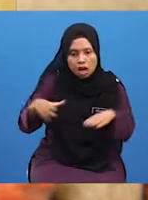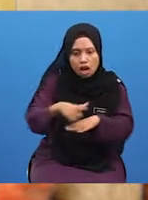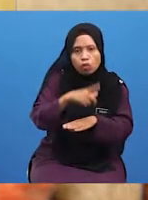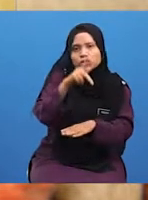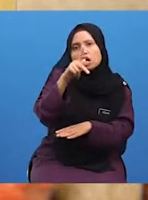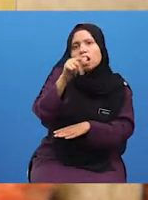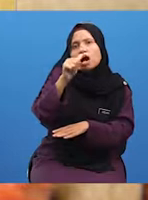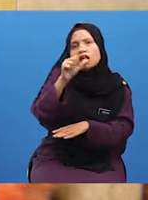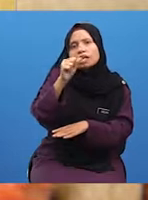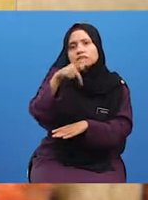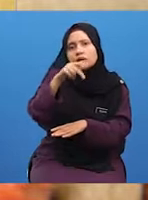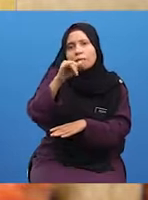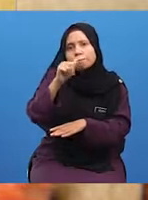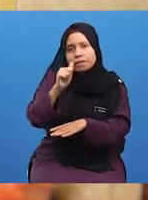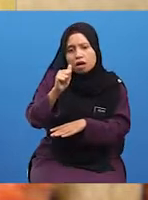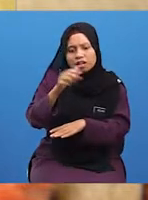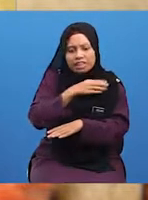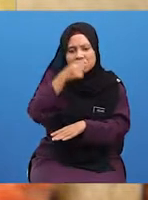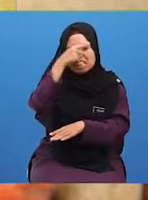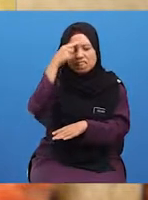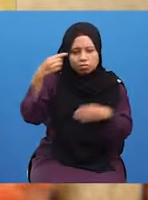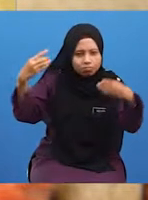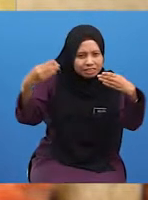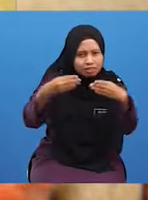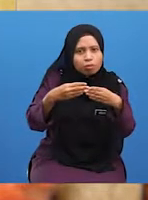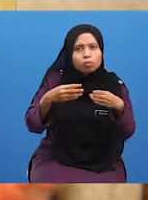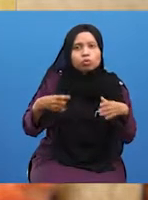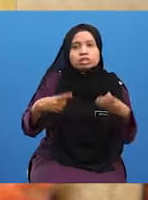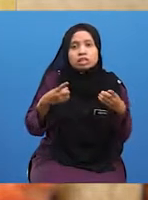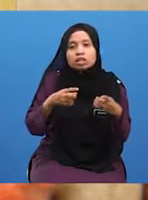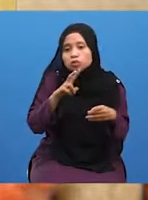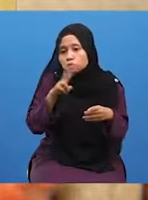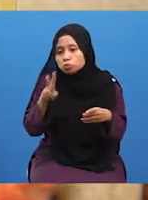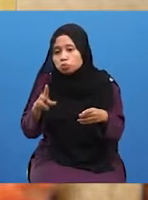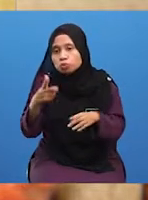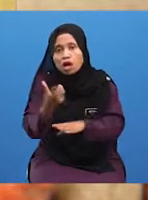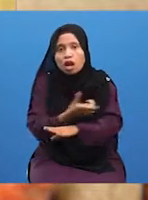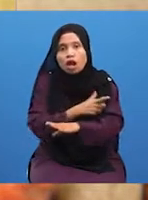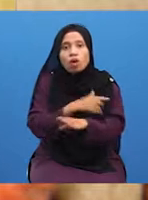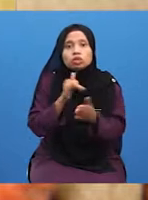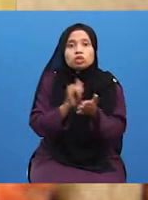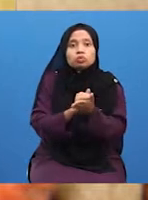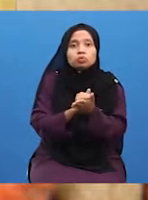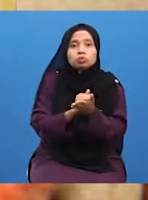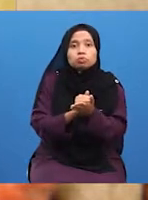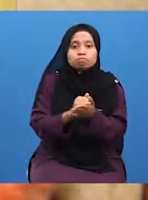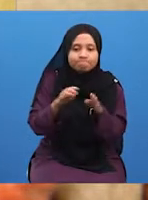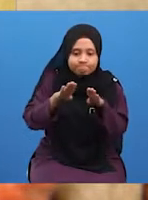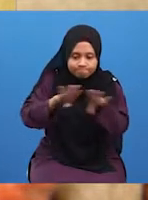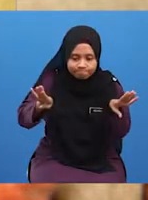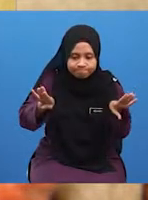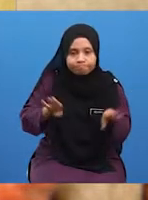Kaspia dan Laut Hitam bersambung. Sedangkan kedua-dua laut berkenaan adalah